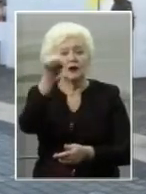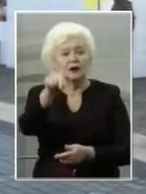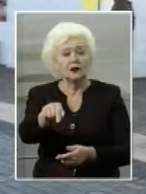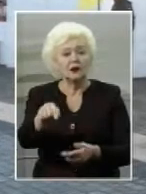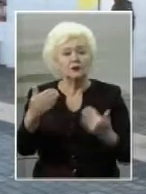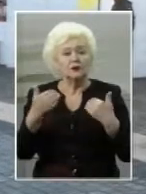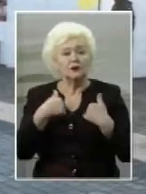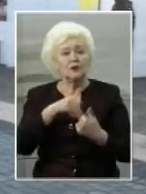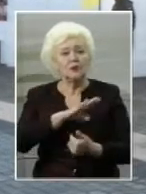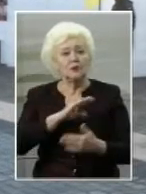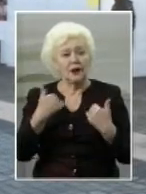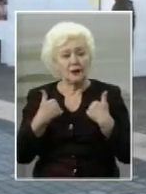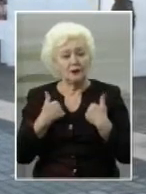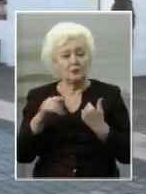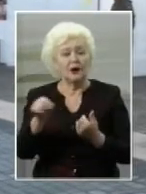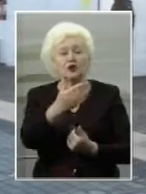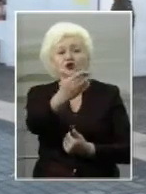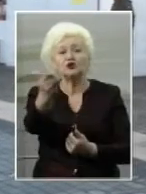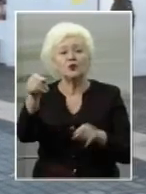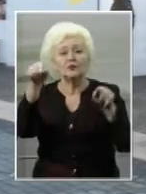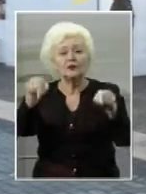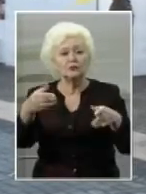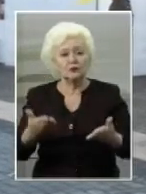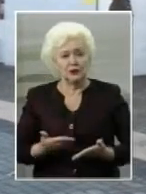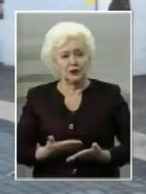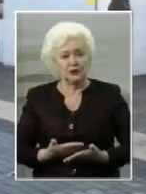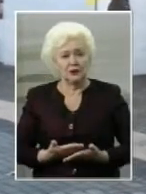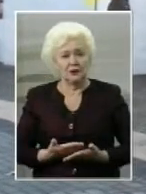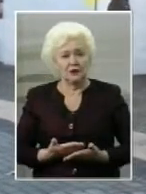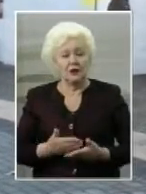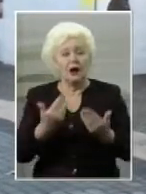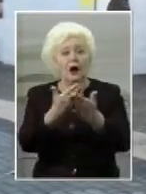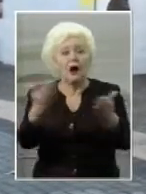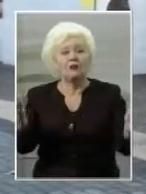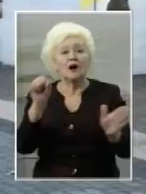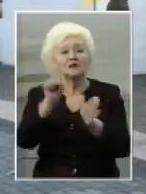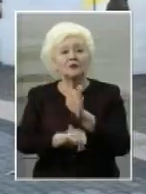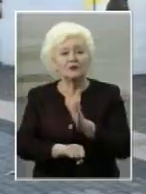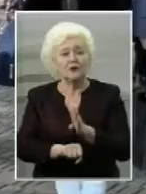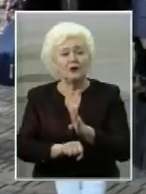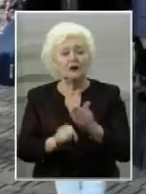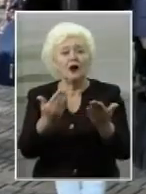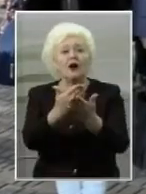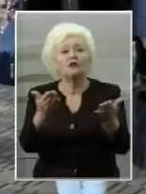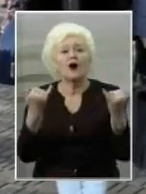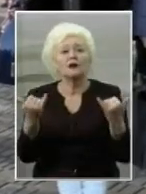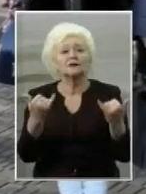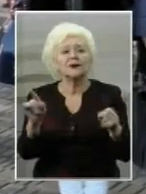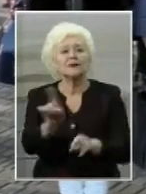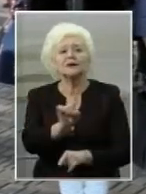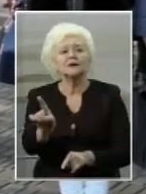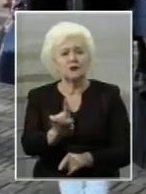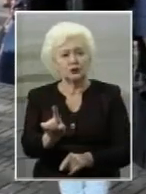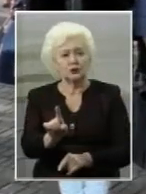померли ми, щоб ви нам жили, а вас бивають. Вас тепер за що?